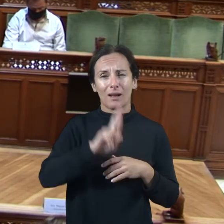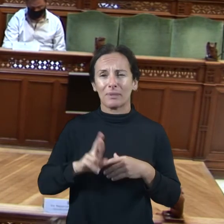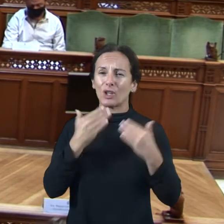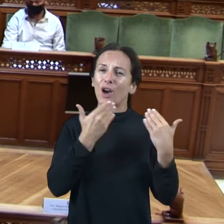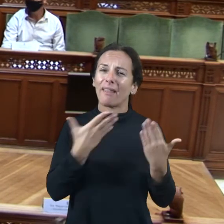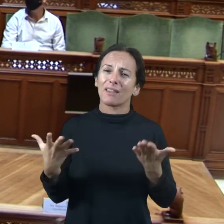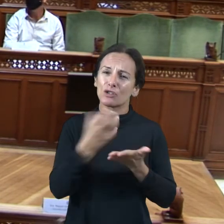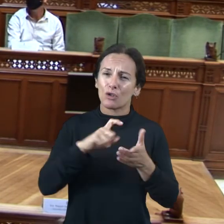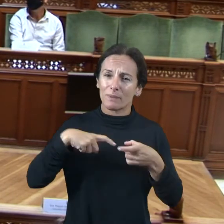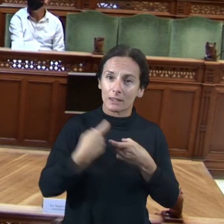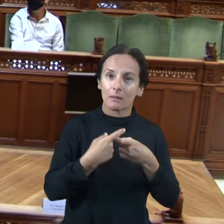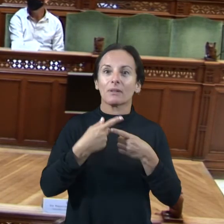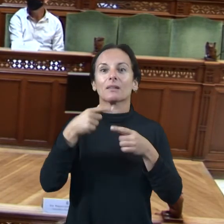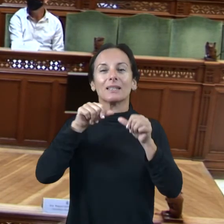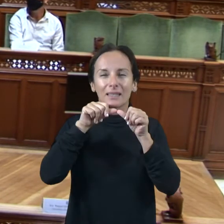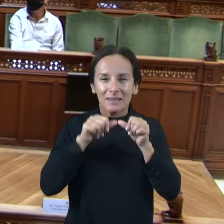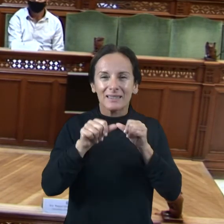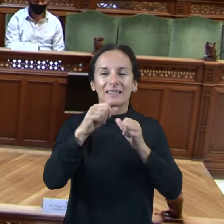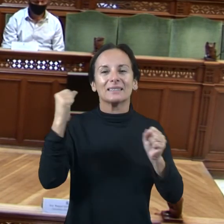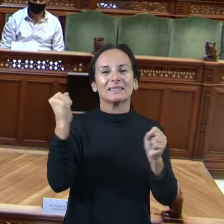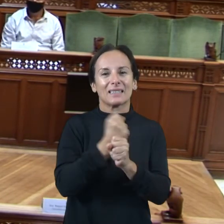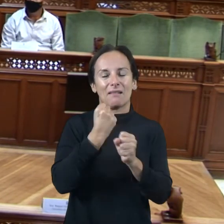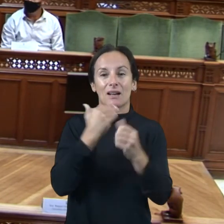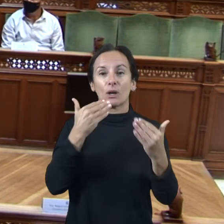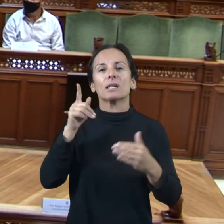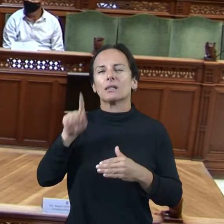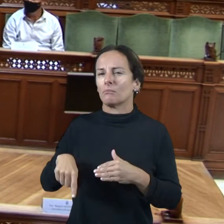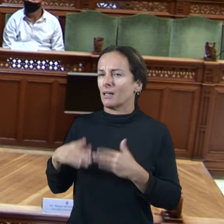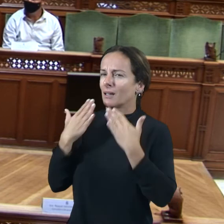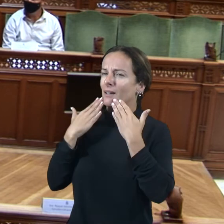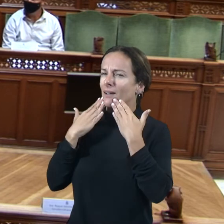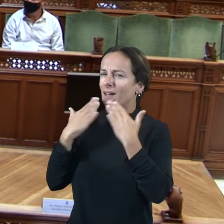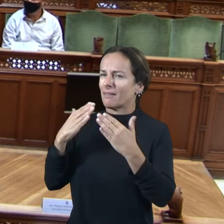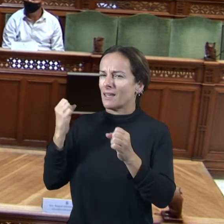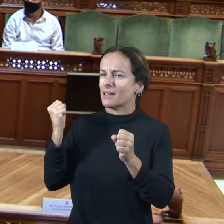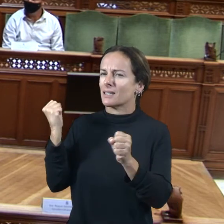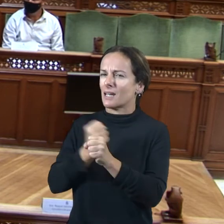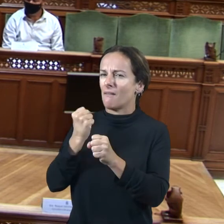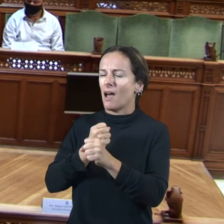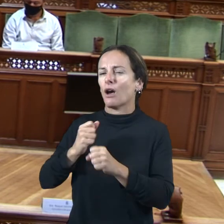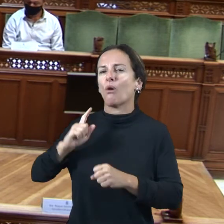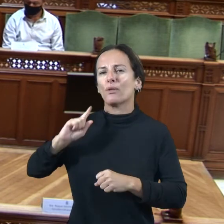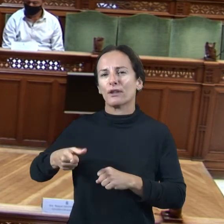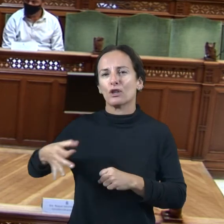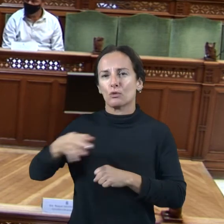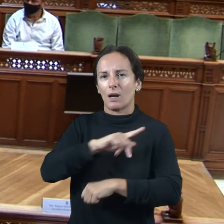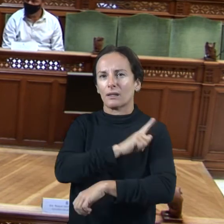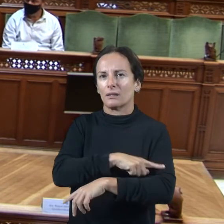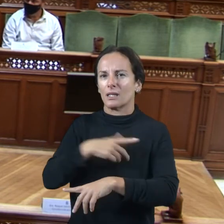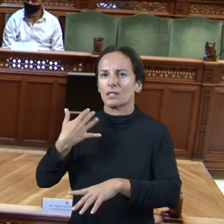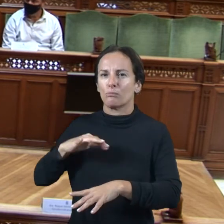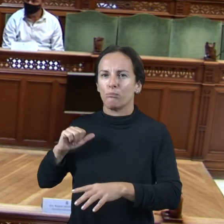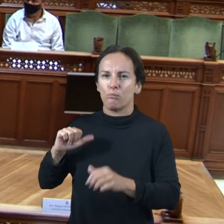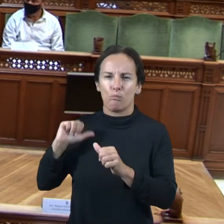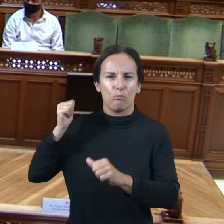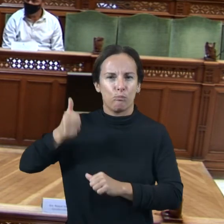i no volia també tan cansat de sense agrair la feina de la Direcció Insular d'Esports que es molta i molt ben feta i a més en tot el que estàvem